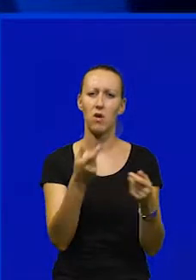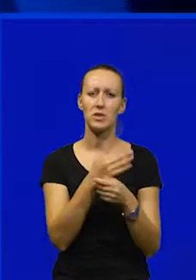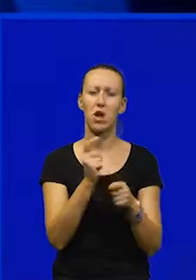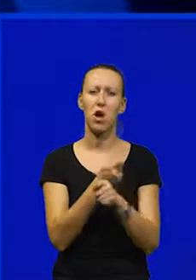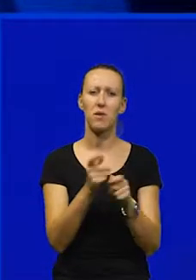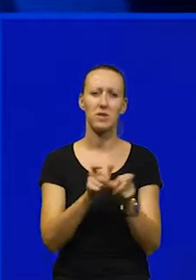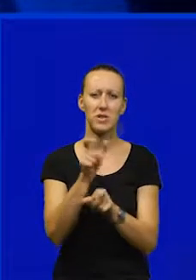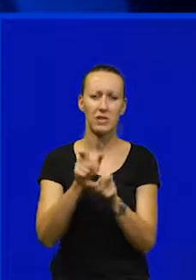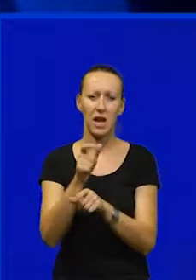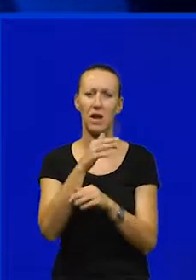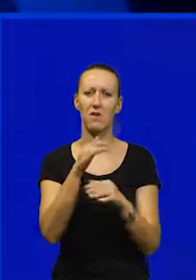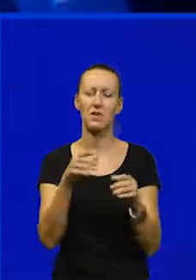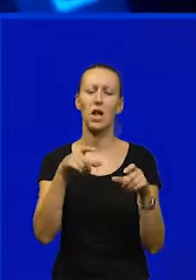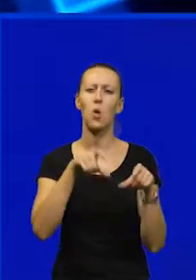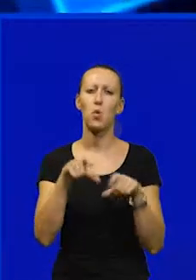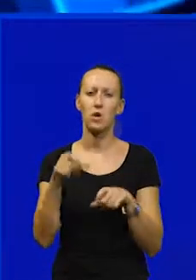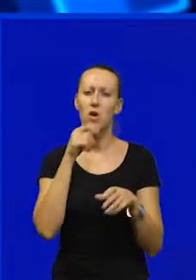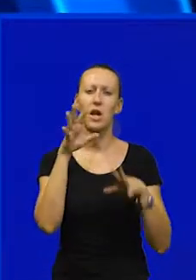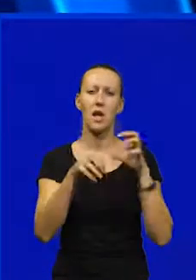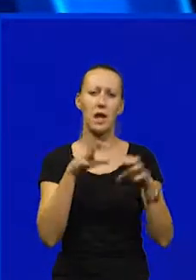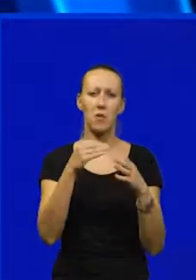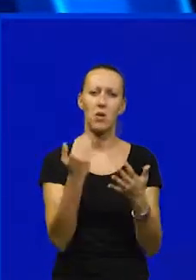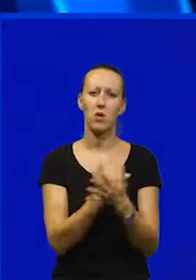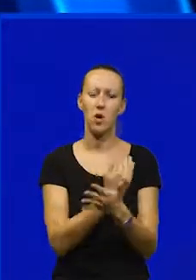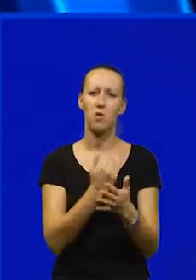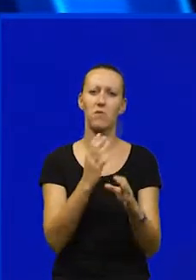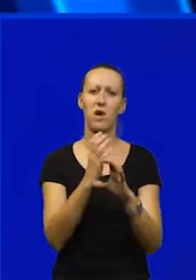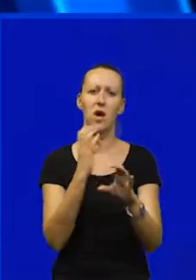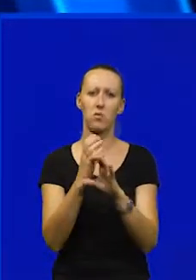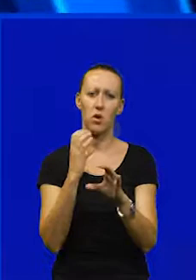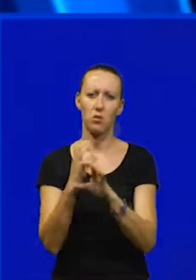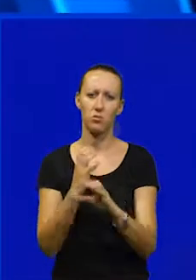obnovu zgrada raznih ustanova i nabavke novih autobusa